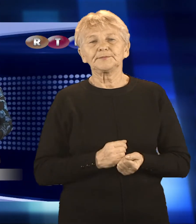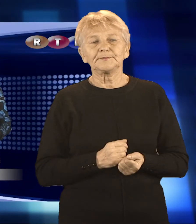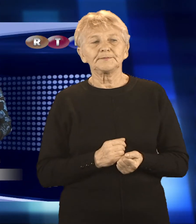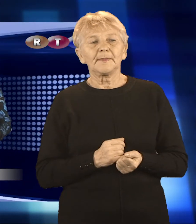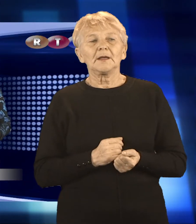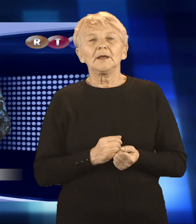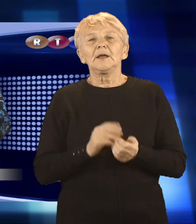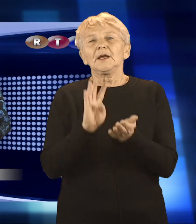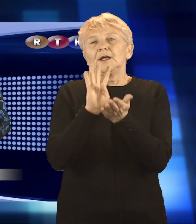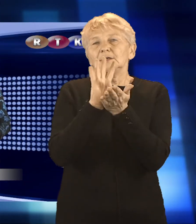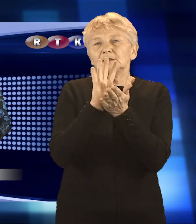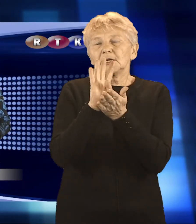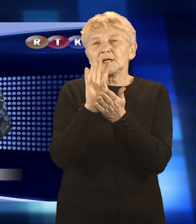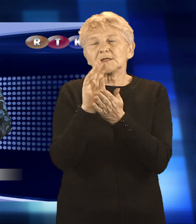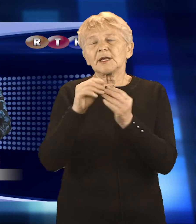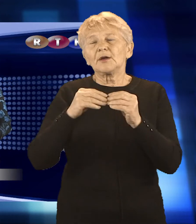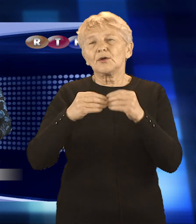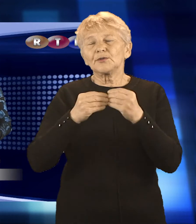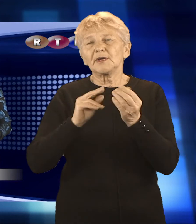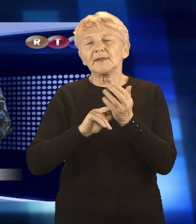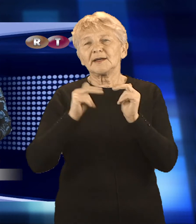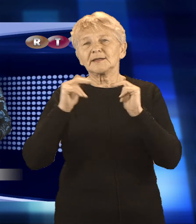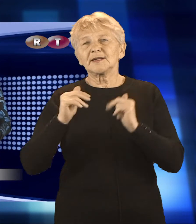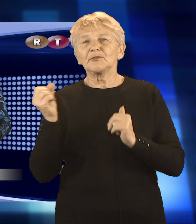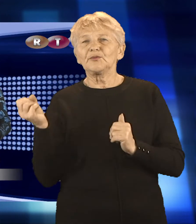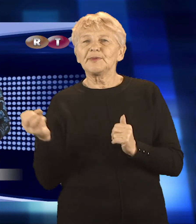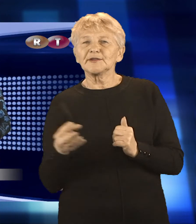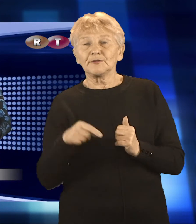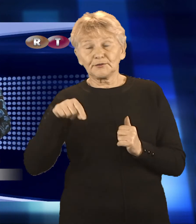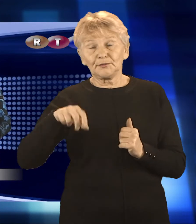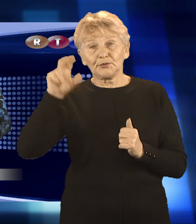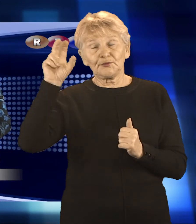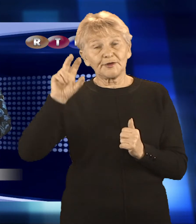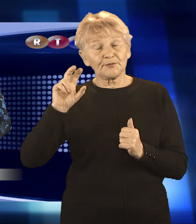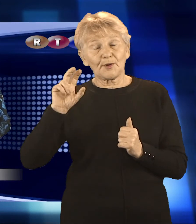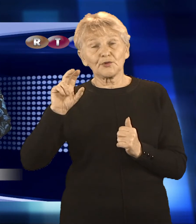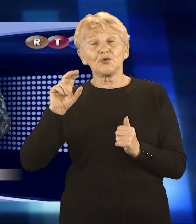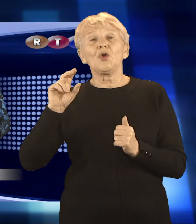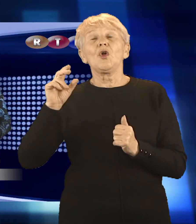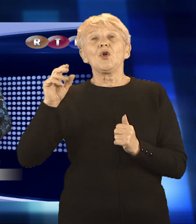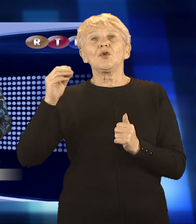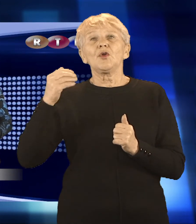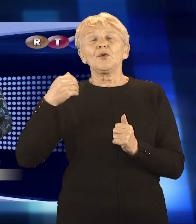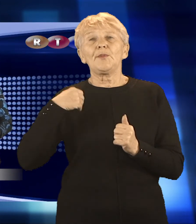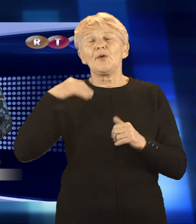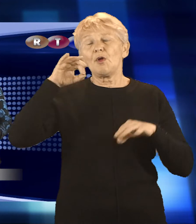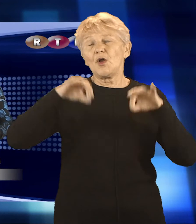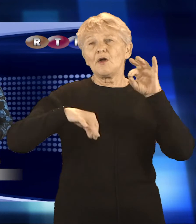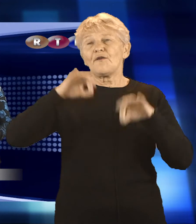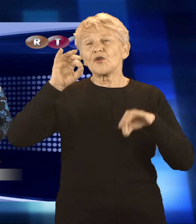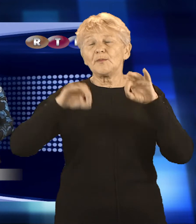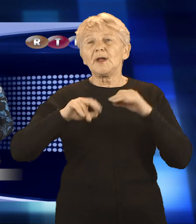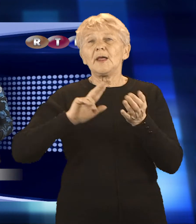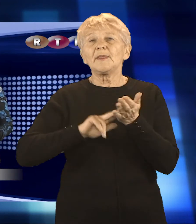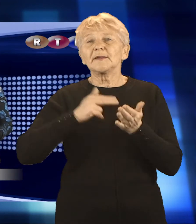14 grudnia na Zamku Piastowskim w Raciborzu debatowano o smogu. Z okazji Międzynarodowego Dnia Osób Niepełnosprawnych